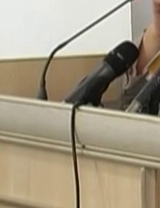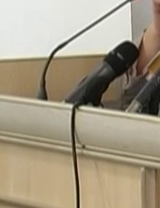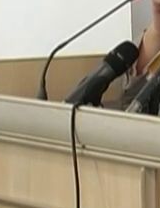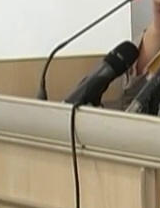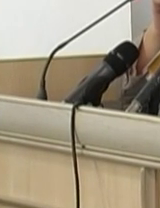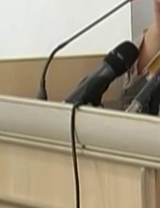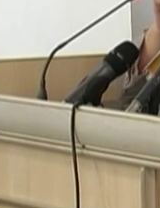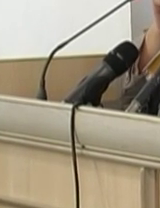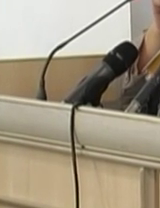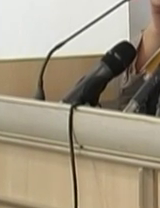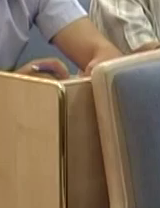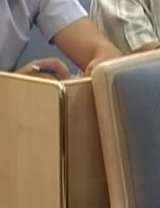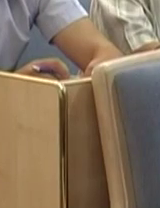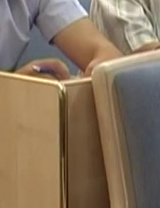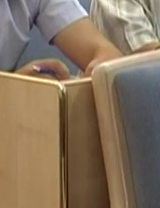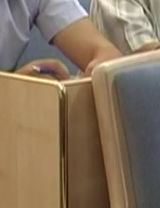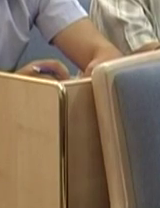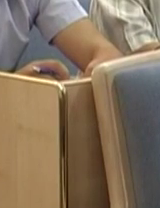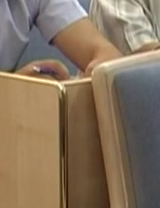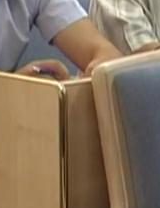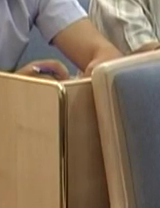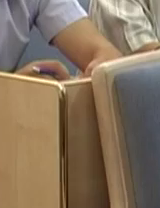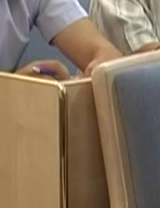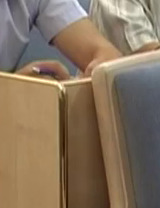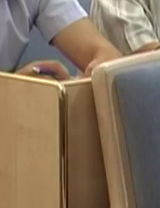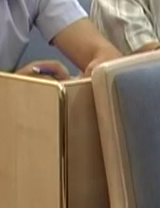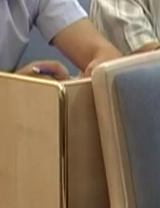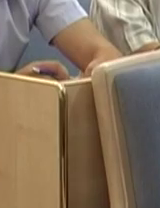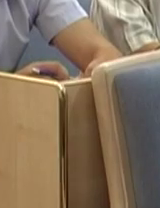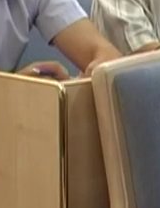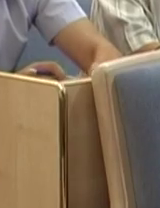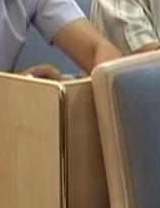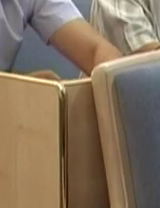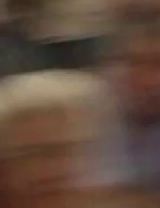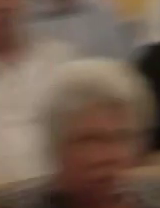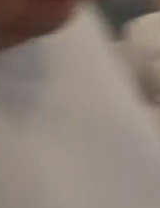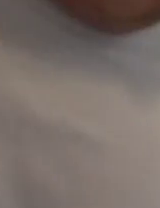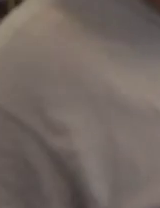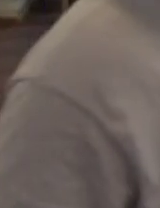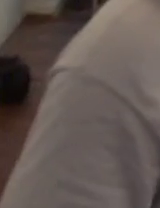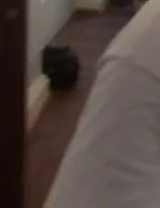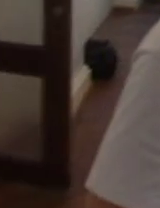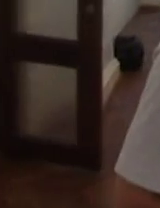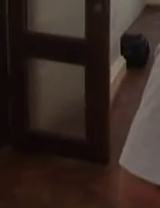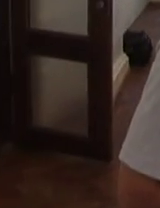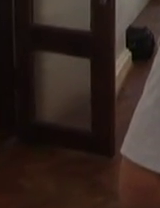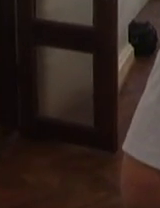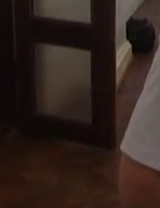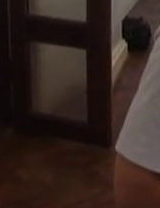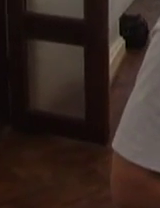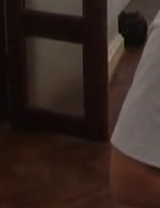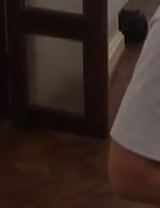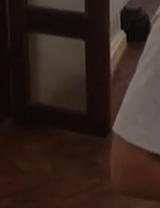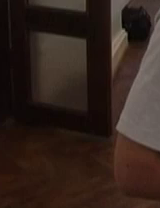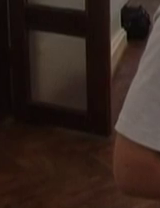з Берієм і з Кагановичем Добре Та на портретних баталіях тема люстрації не вичерпалася Я, в першу чергу, як член ілюстраційного